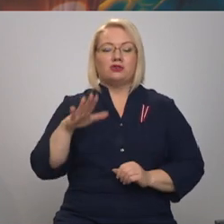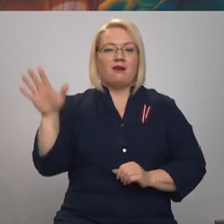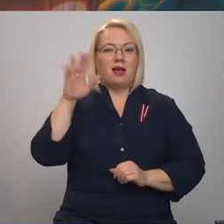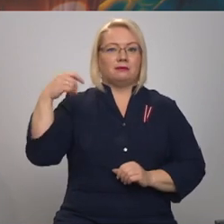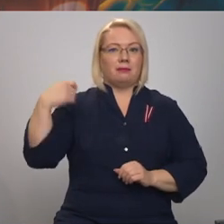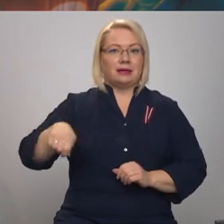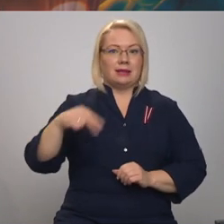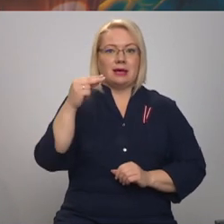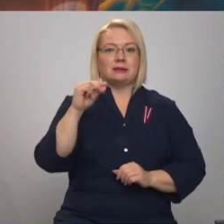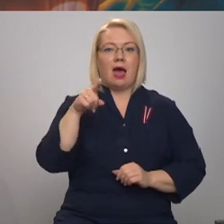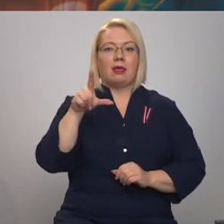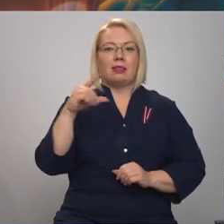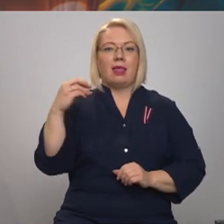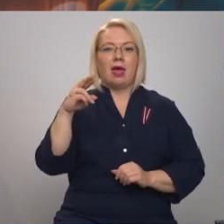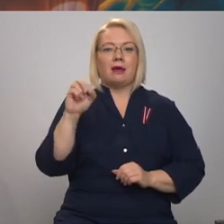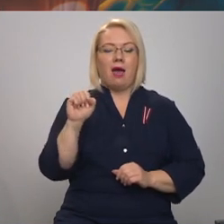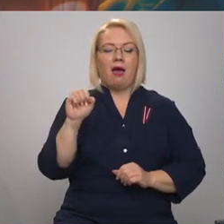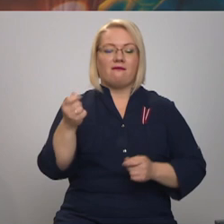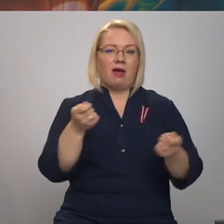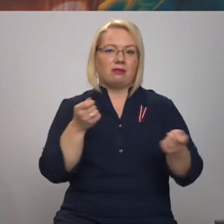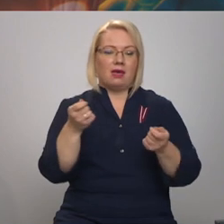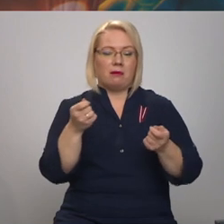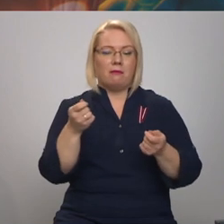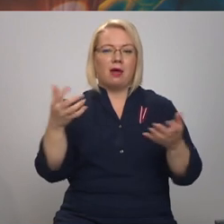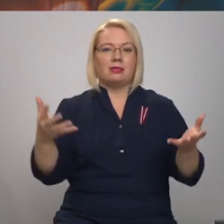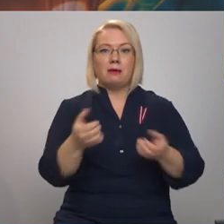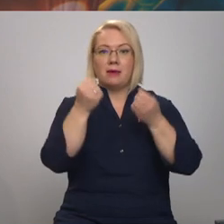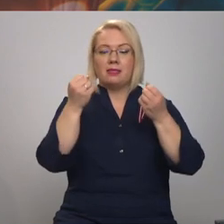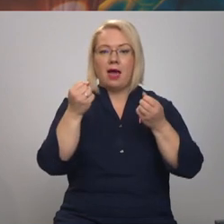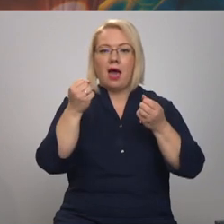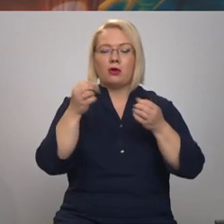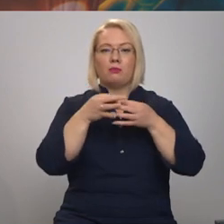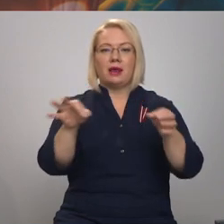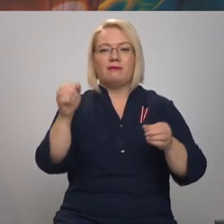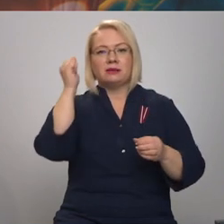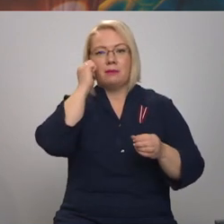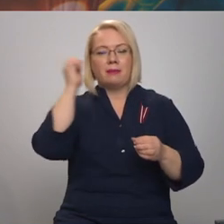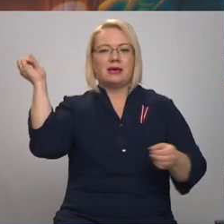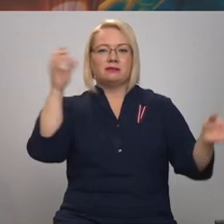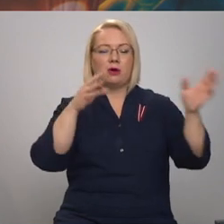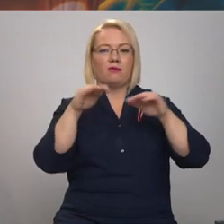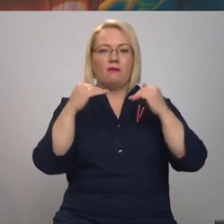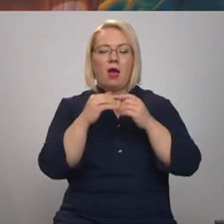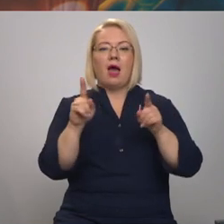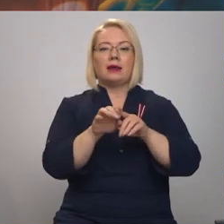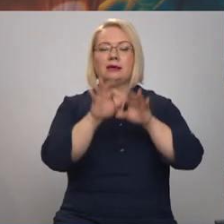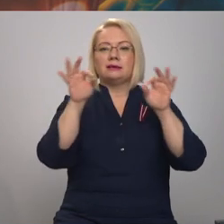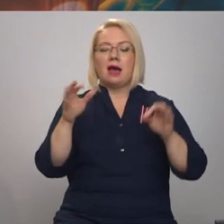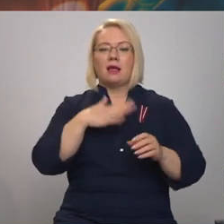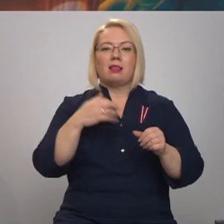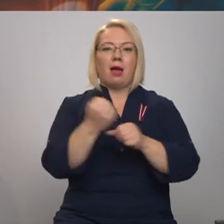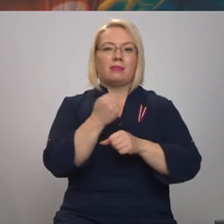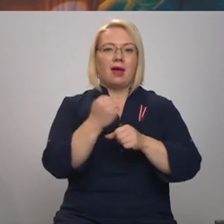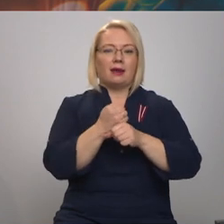Zatlera vadībā dibināja brīvības piemeneka izgaismošanas fondu. Tāpat tika uzsākta labdarības kustība gaisma mūsu